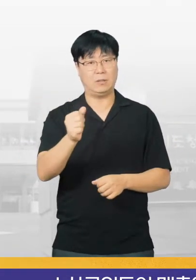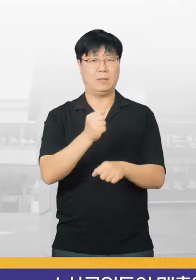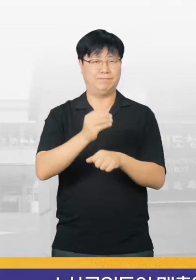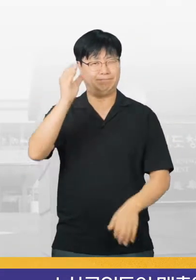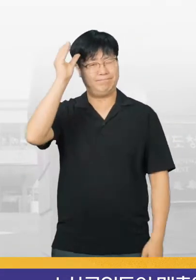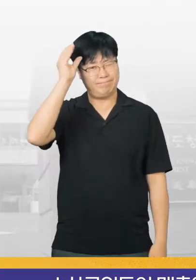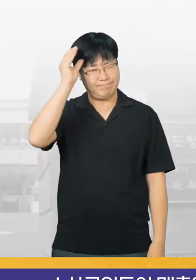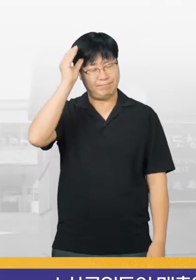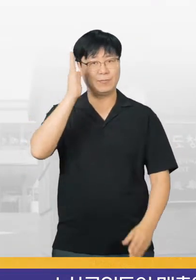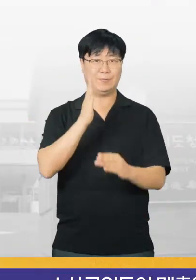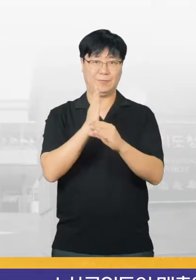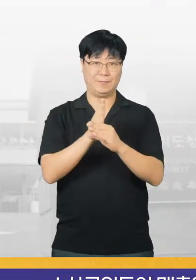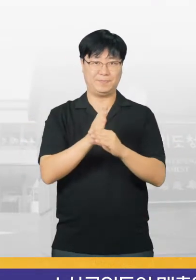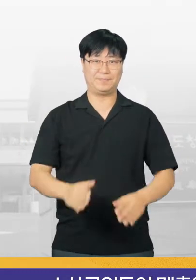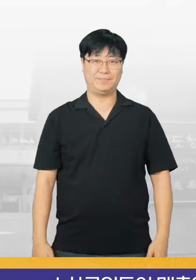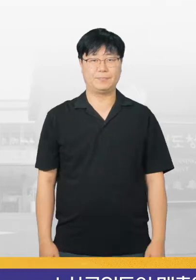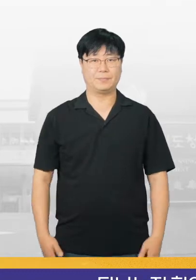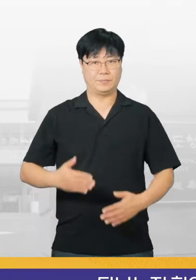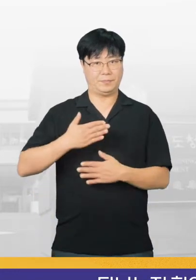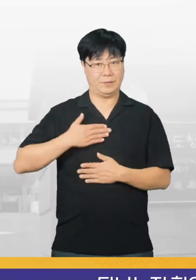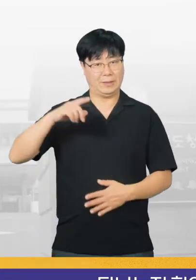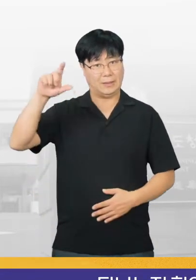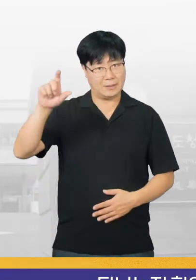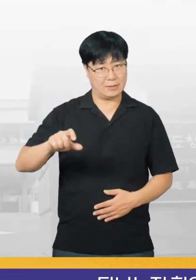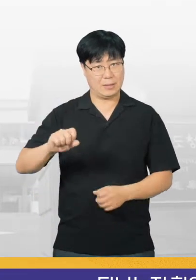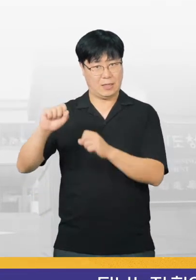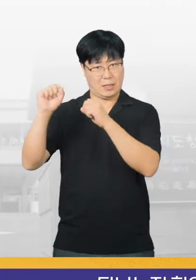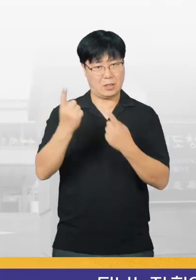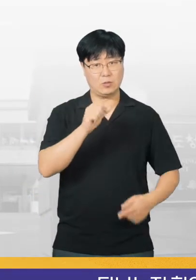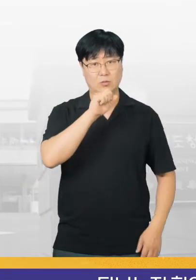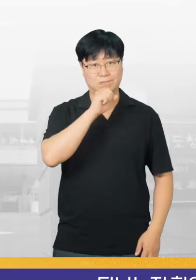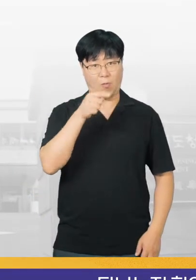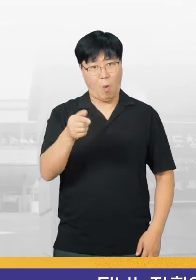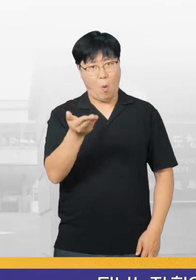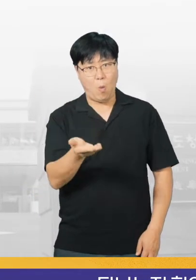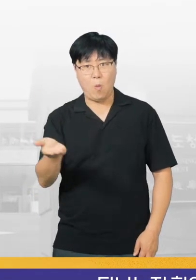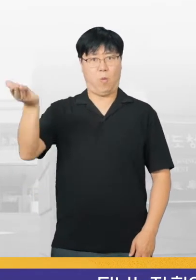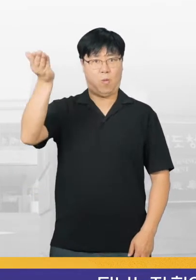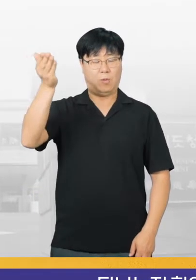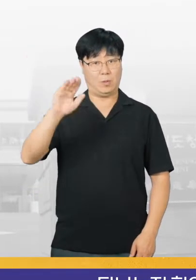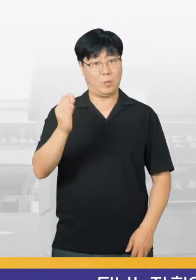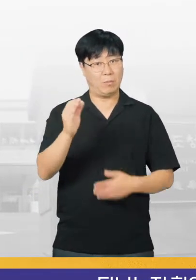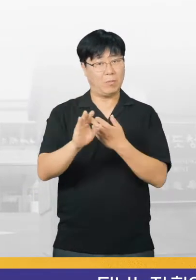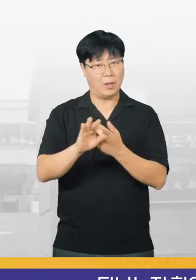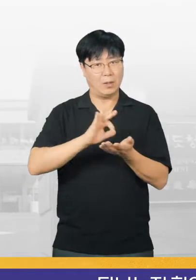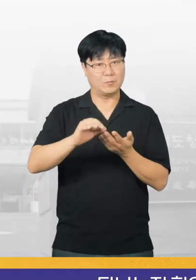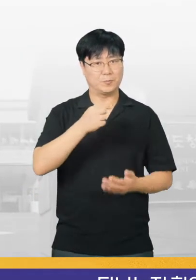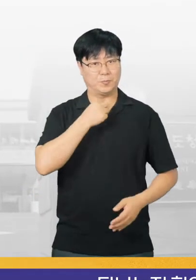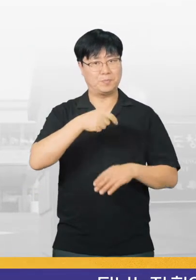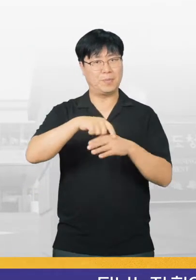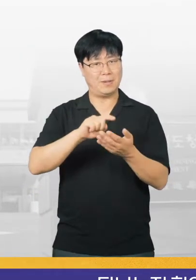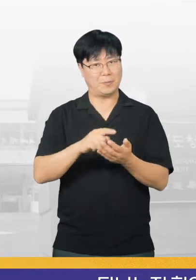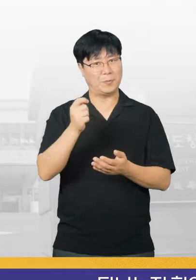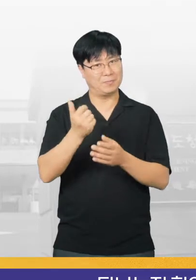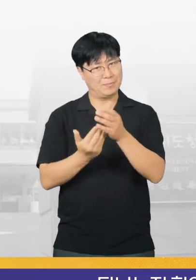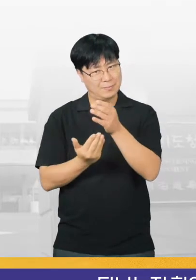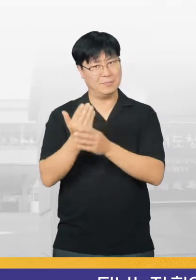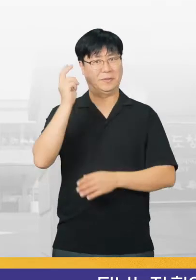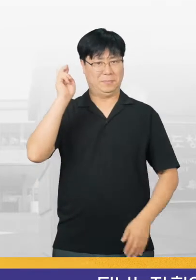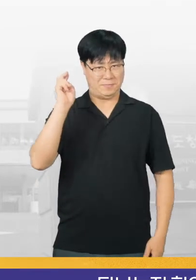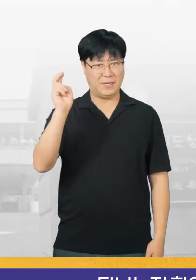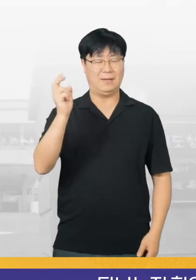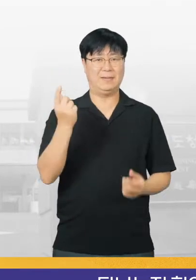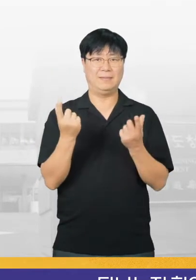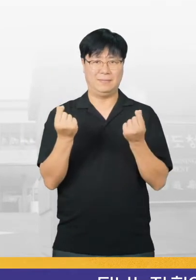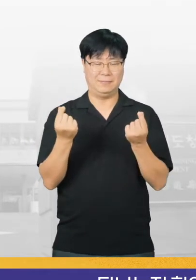하는 기대를 가지고 있습니다. 탐나는전 할인율이 상향조정되면 사용하고 싶은 마음이 좀 더